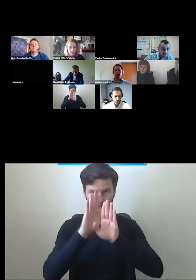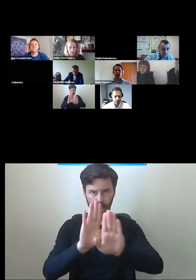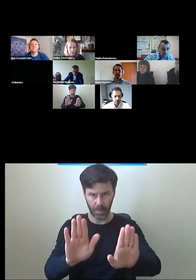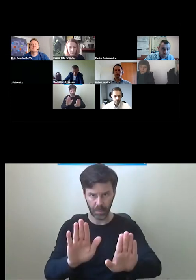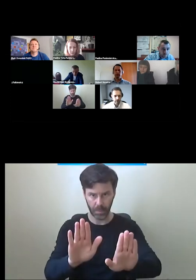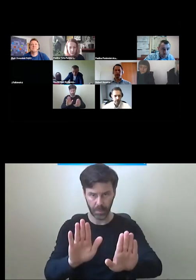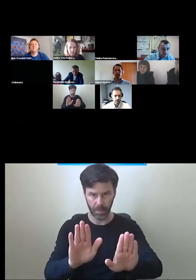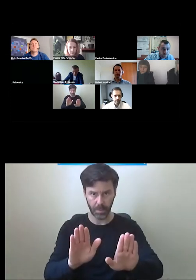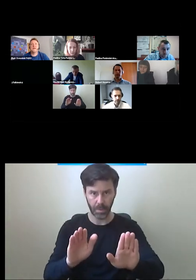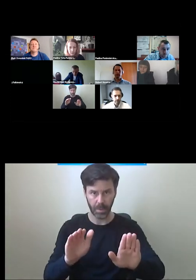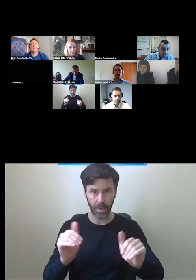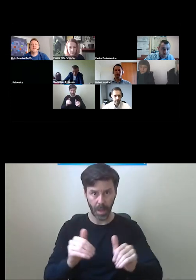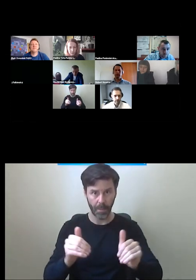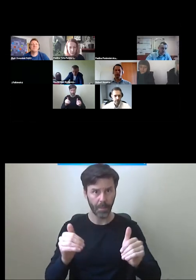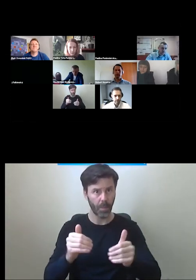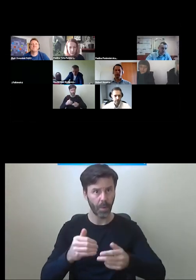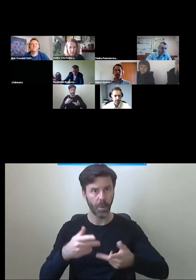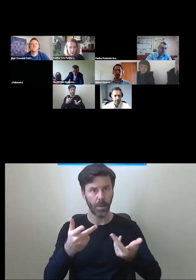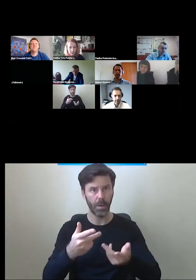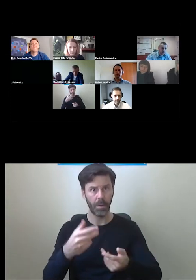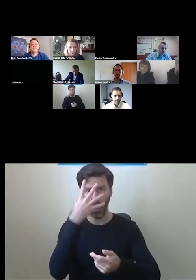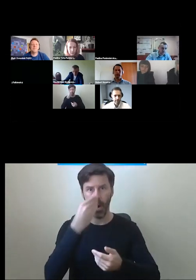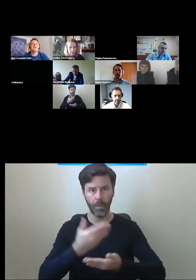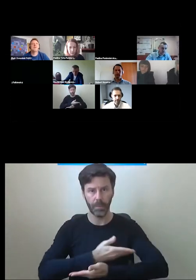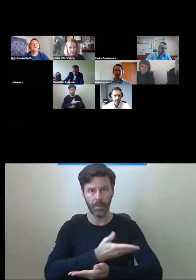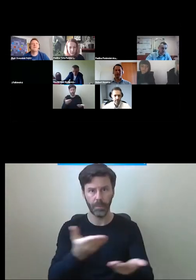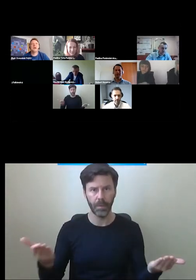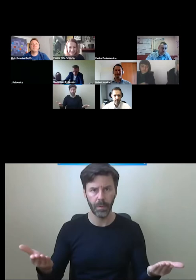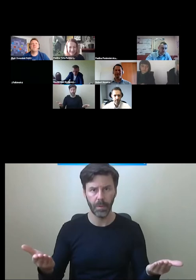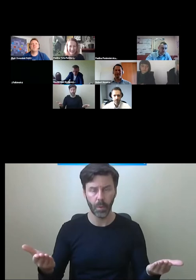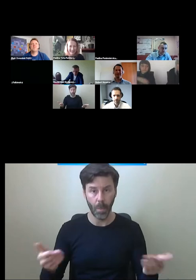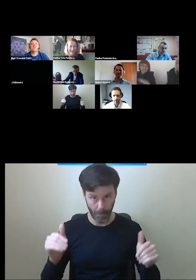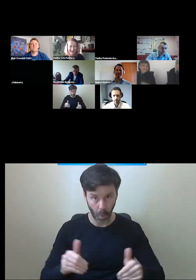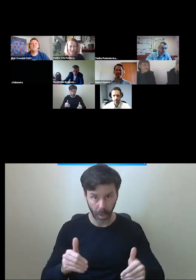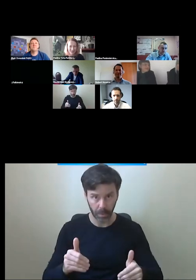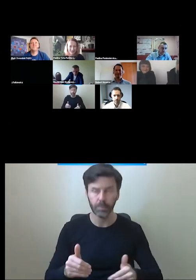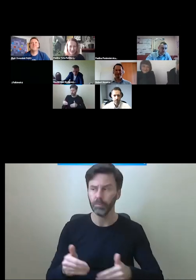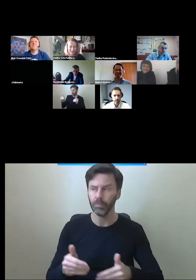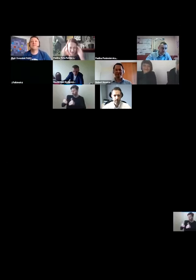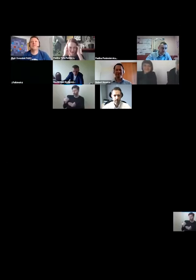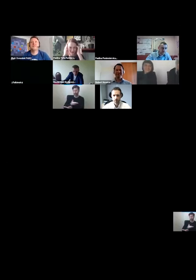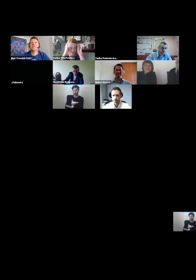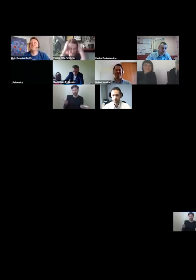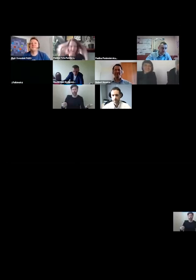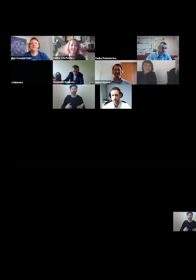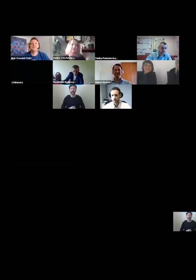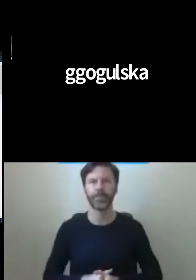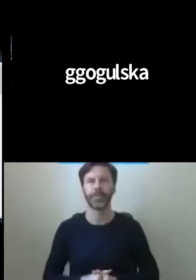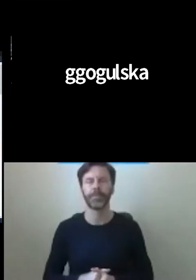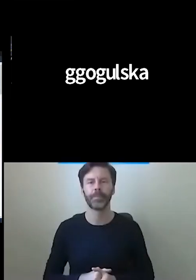szarować mój ekran? Cicho kopisz. Tak, może Pan szarować. Okej, dobrze.